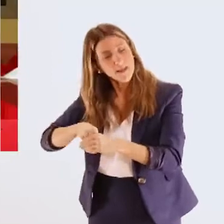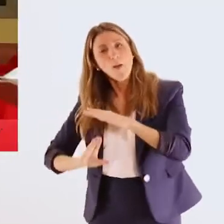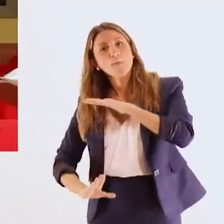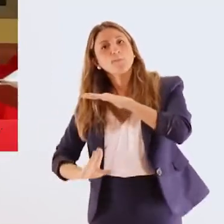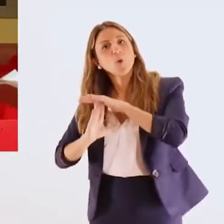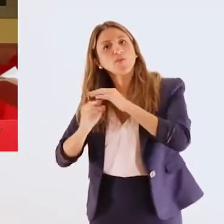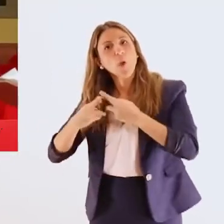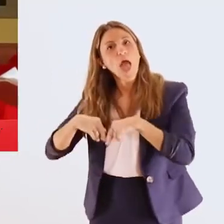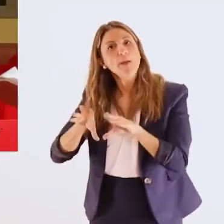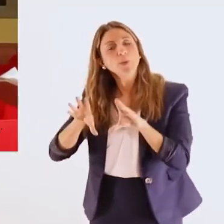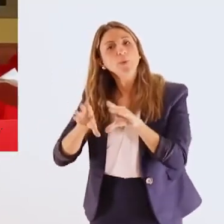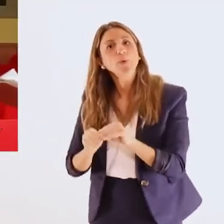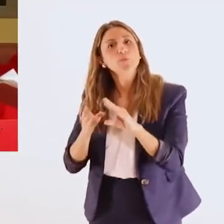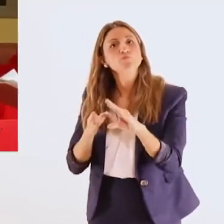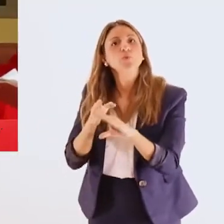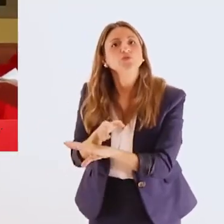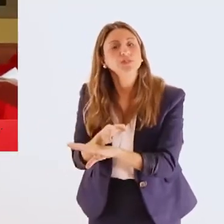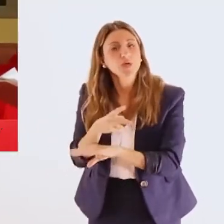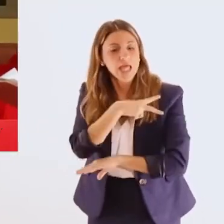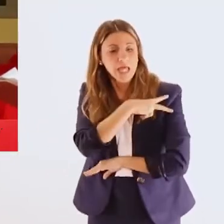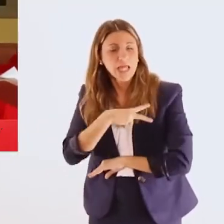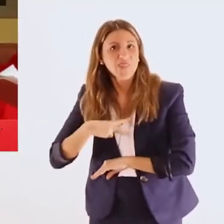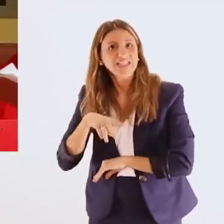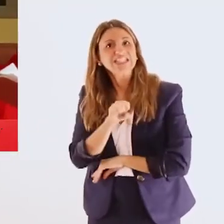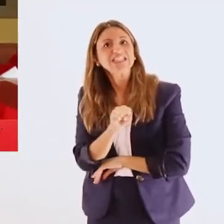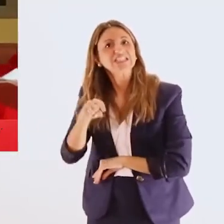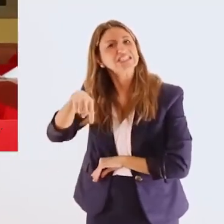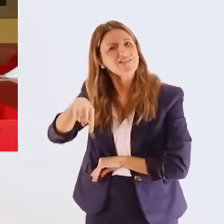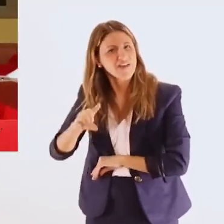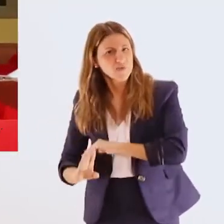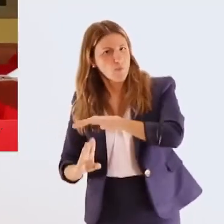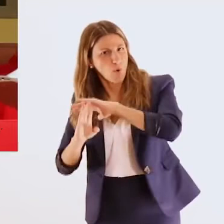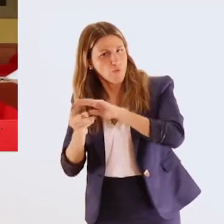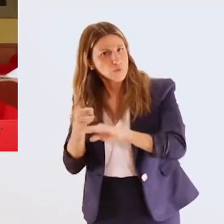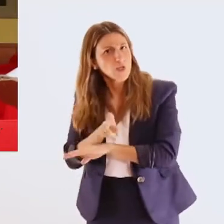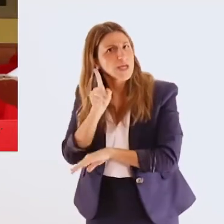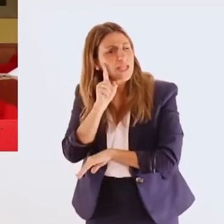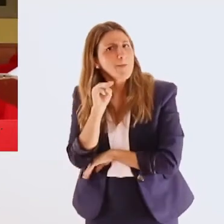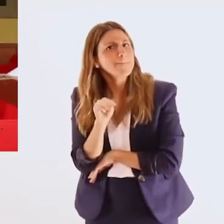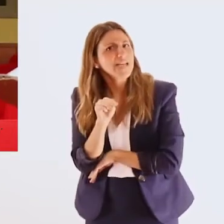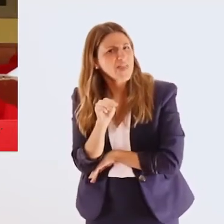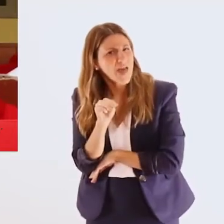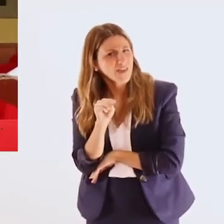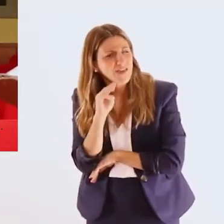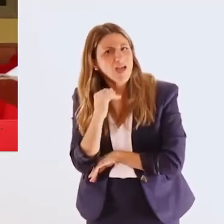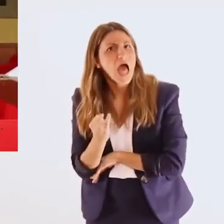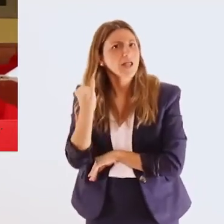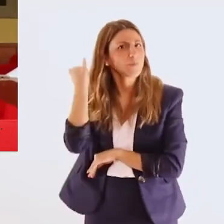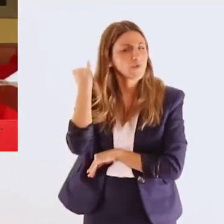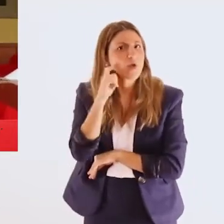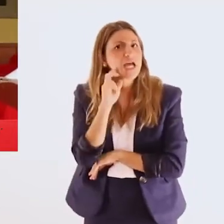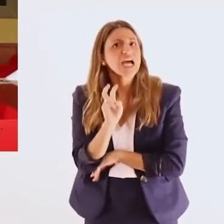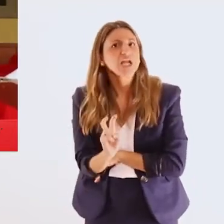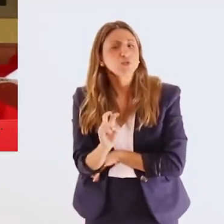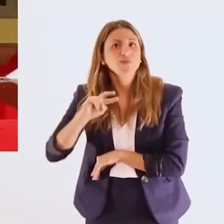κοινού με το Προεδρείο της Εθνικής Αρχής Προδεσμότητας, τον καθηγητή Κωνσταντίνο Στεφανίδη που είναι ο